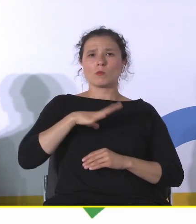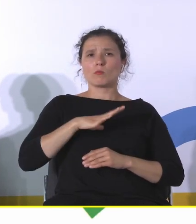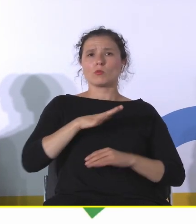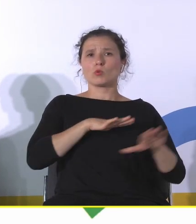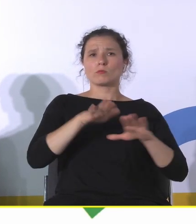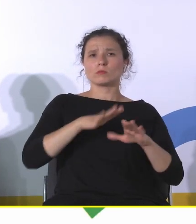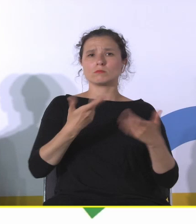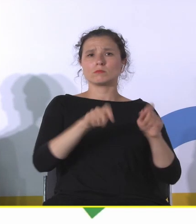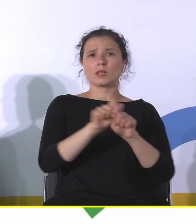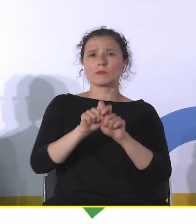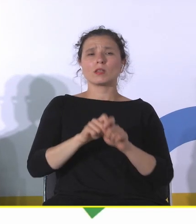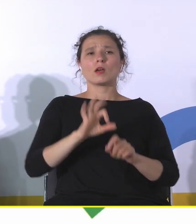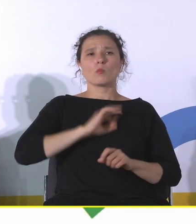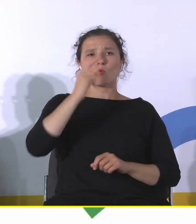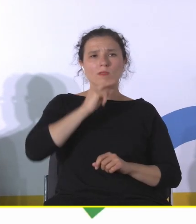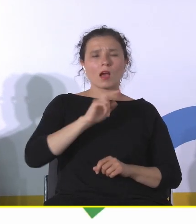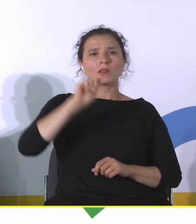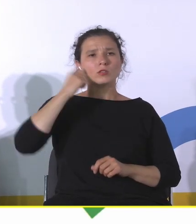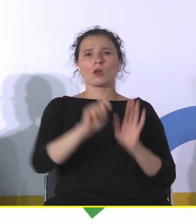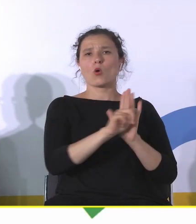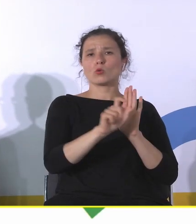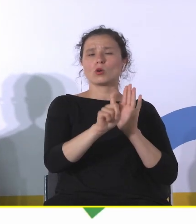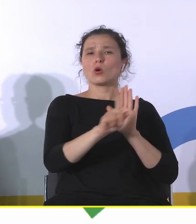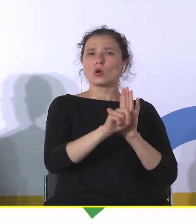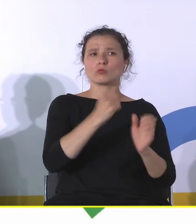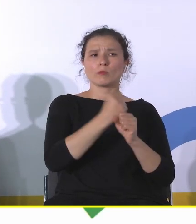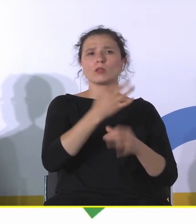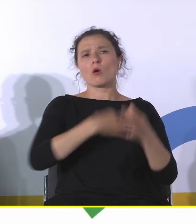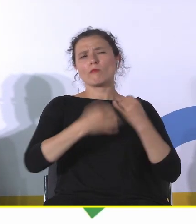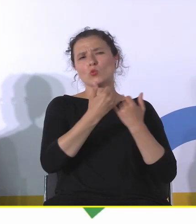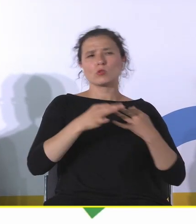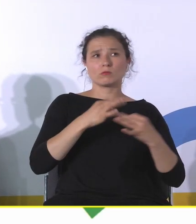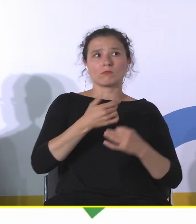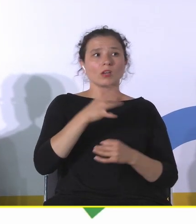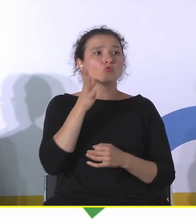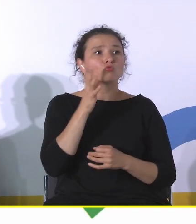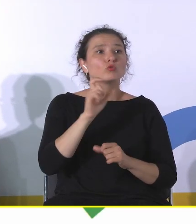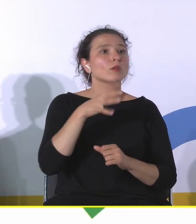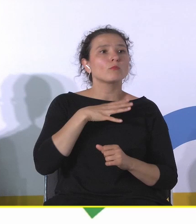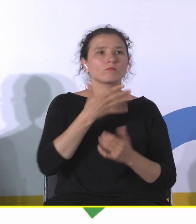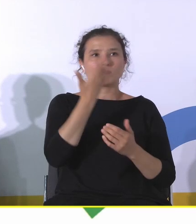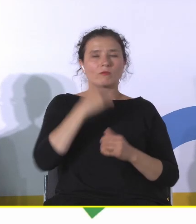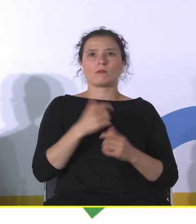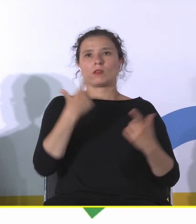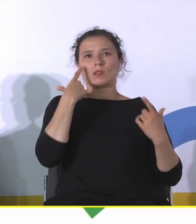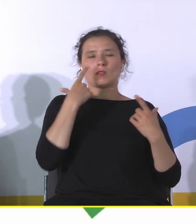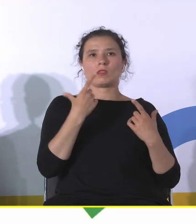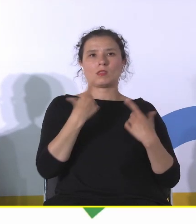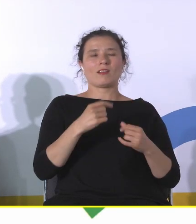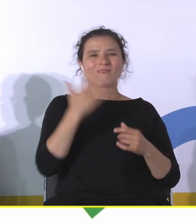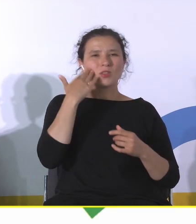chodził do pracy, opowiadał różne historie, ale ja nie wiem tak naprawdę, co tam się działo. I nagle tą fabrykę, nie zdążono jej zniszczyć oczywiście,